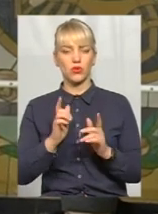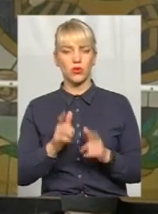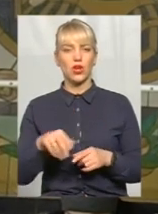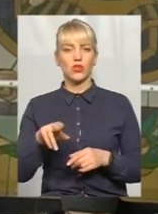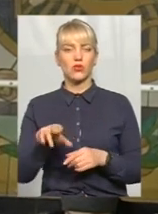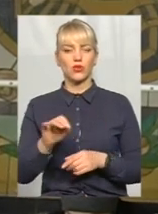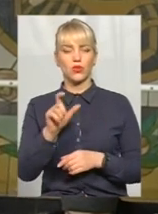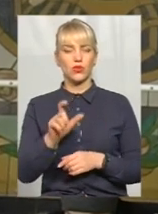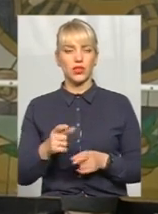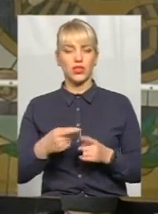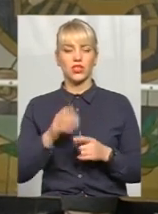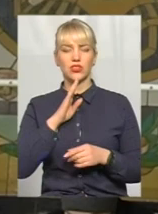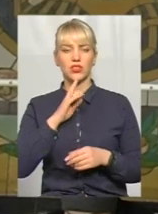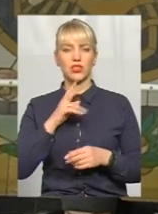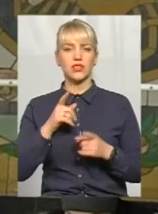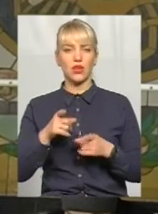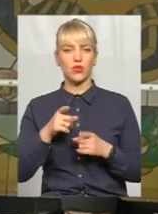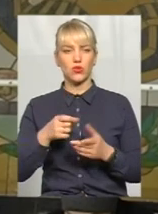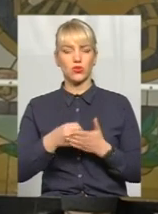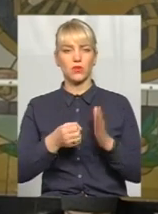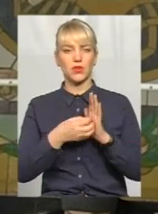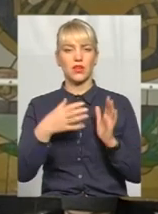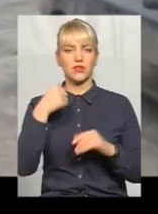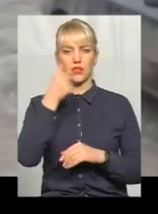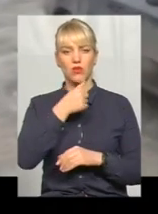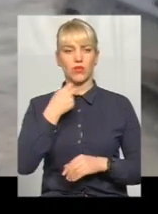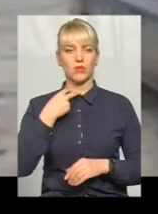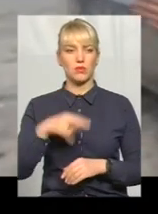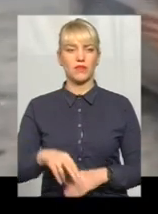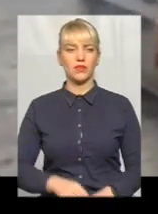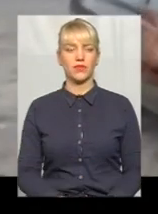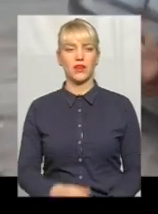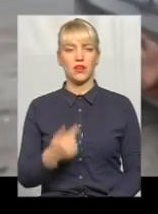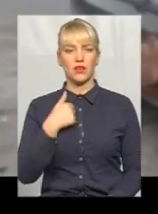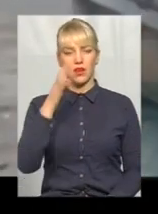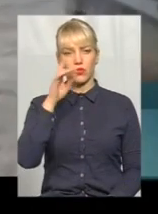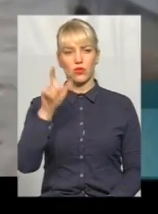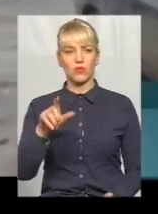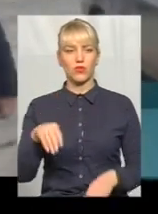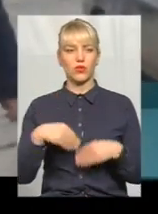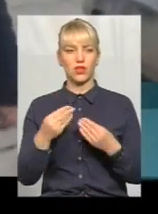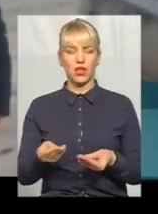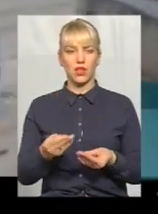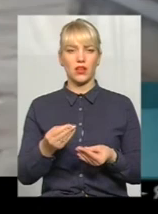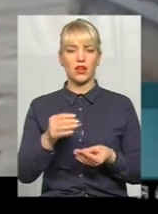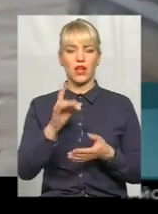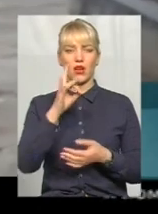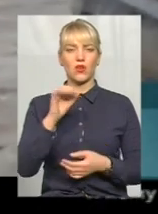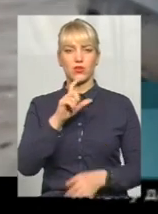Жінці наразі загрожує до 15 років позбавлення волі. Я йому дала розписку, і він мені.